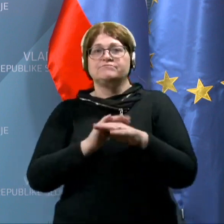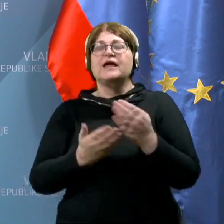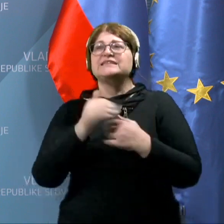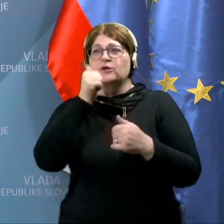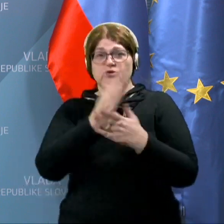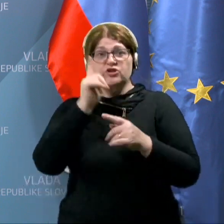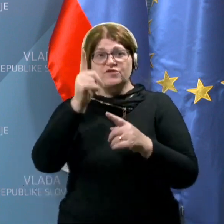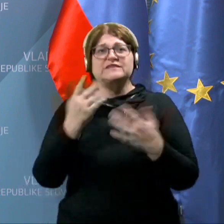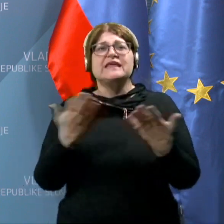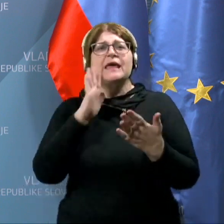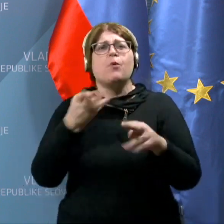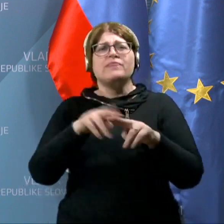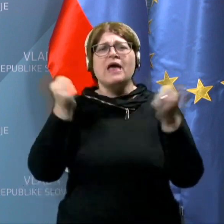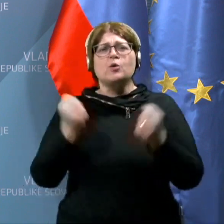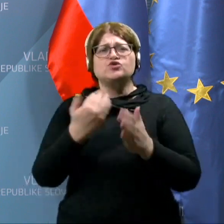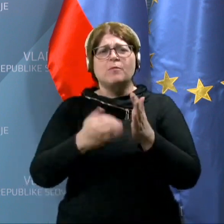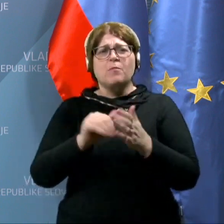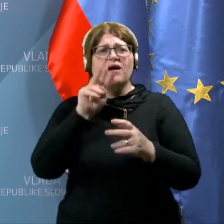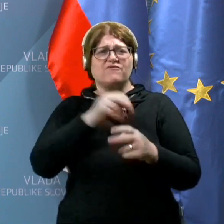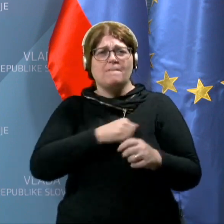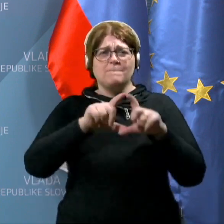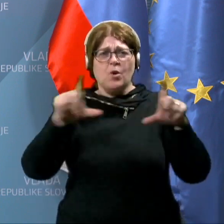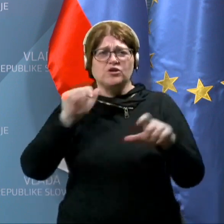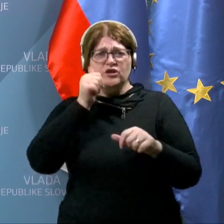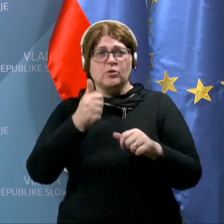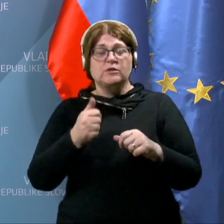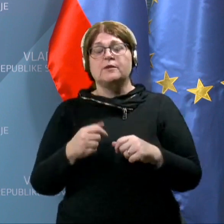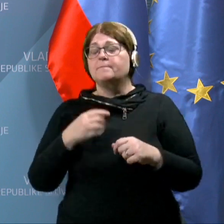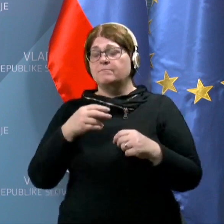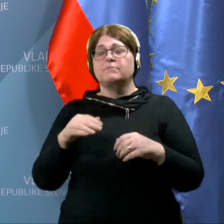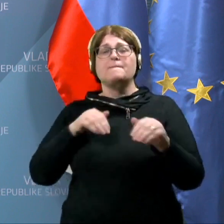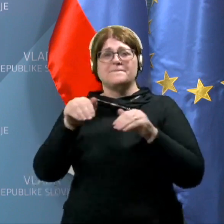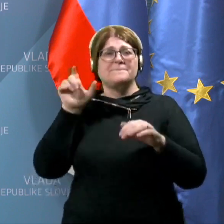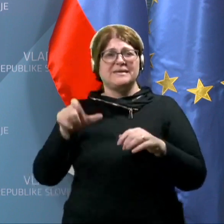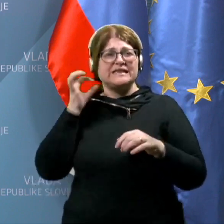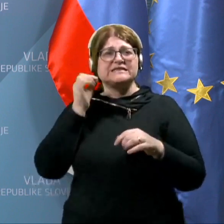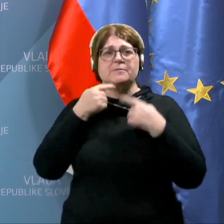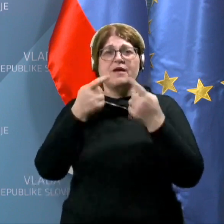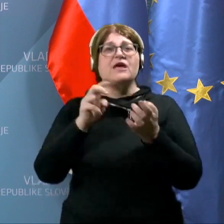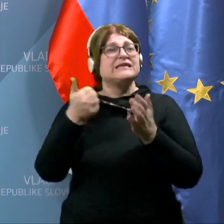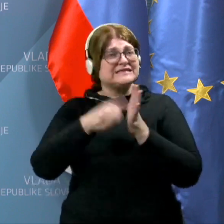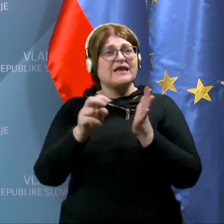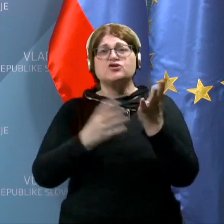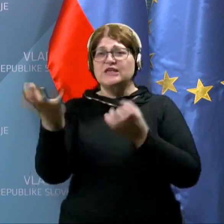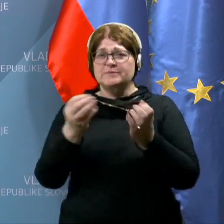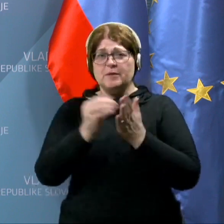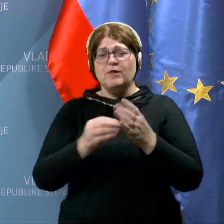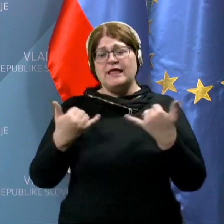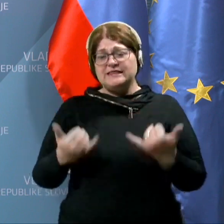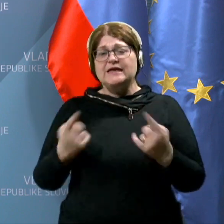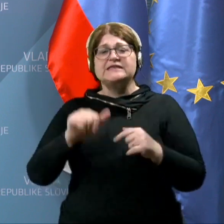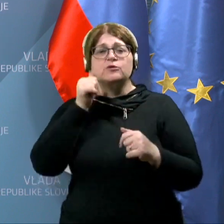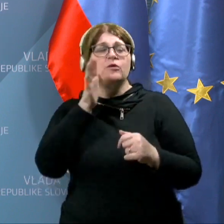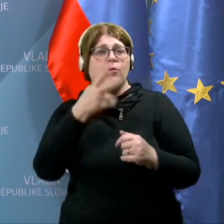pomankanje. Za enkrat še vedno zbiramo podatke, bomo pa imeli predvidoma danes ali jutri